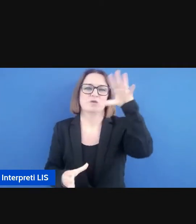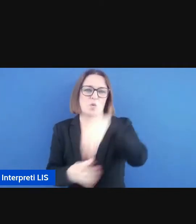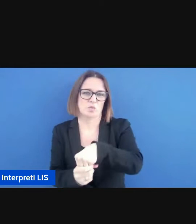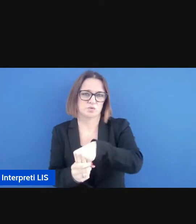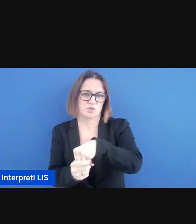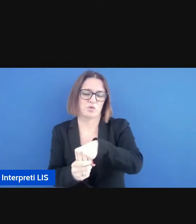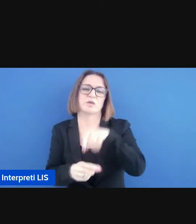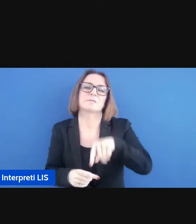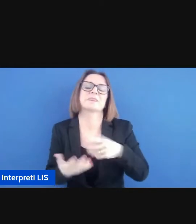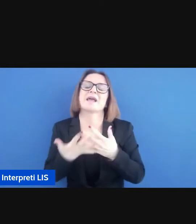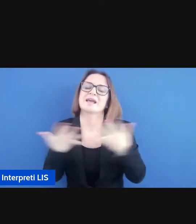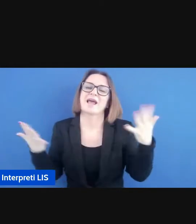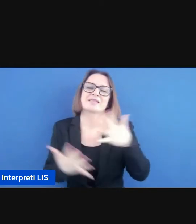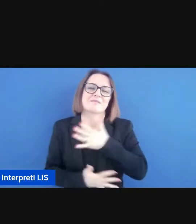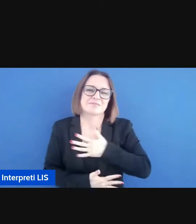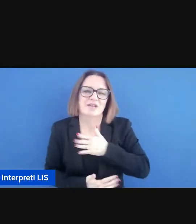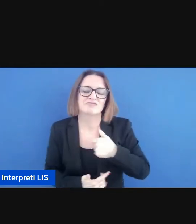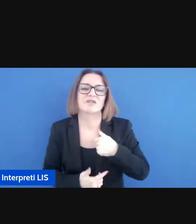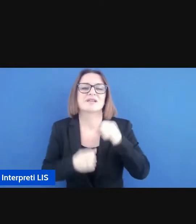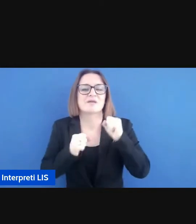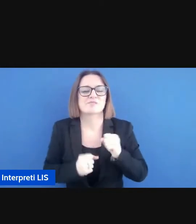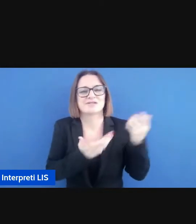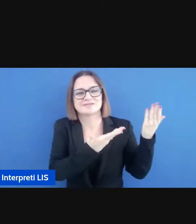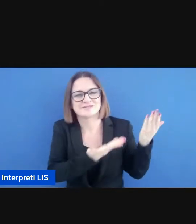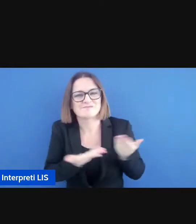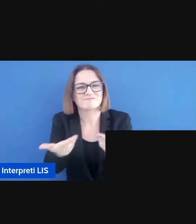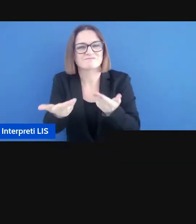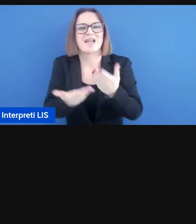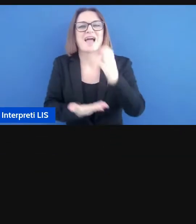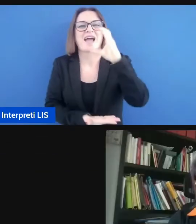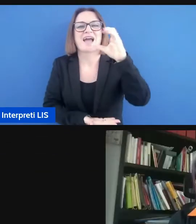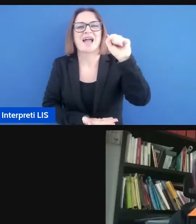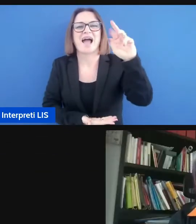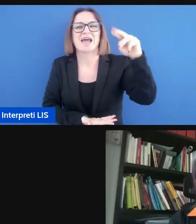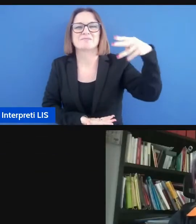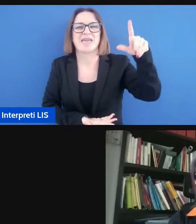con grande piacere che vi presento Carmela Vertone